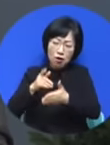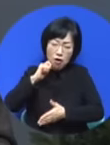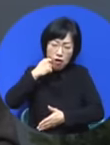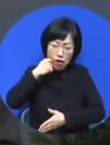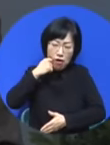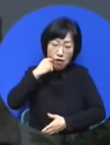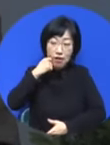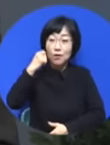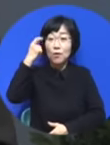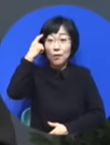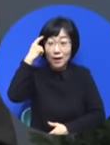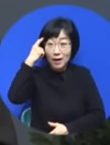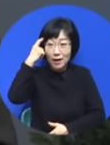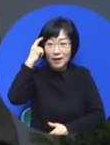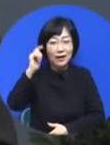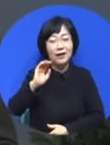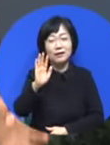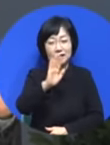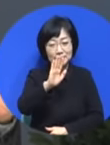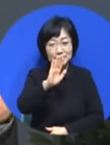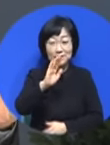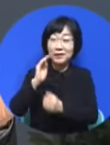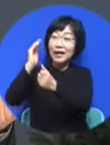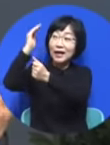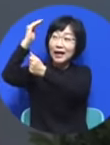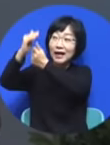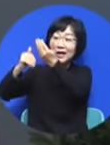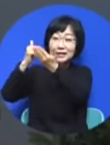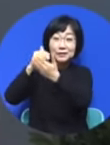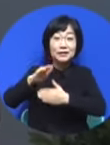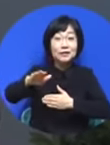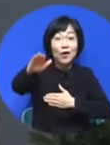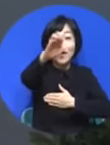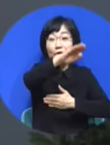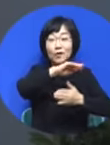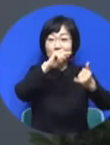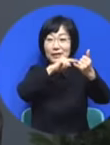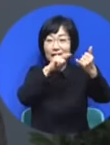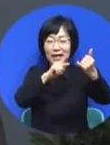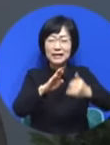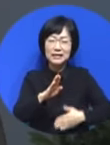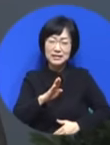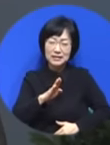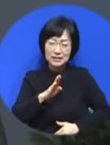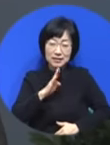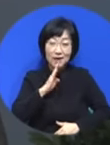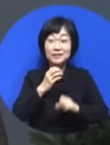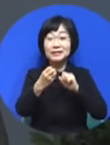틀림없이 하나님은 여러분에게 진짜 응답, 다른 응답을 주시려고 하는 겁니다.